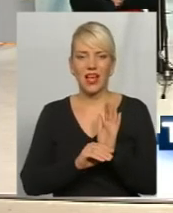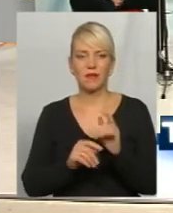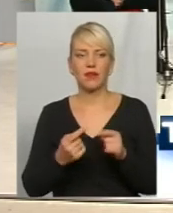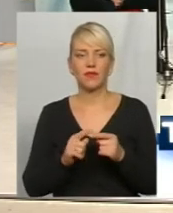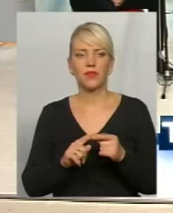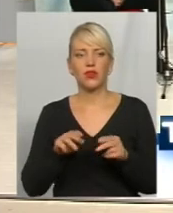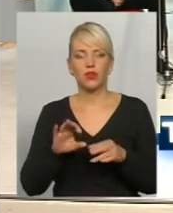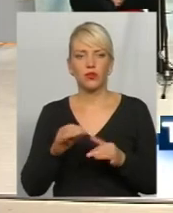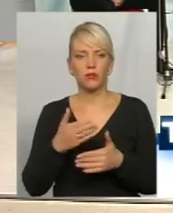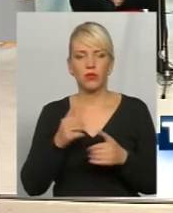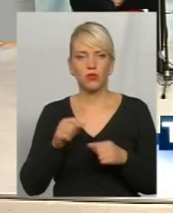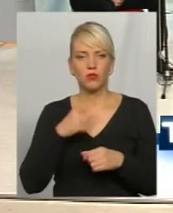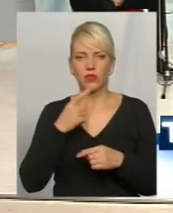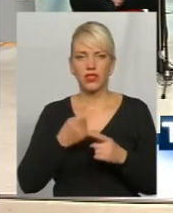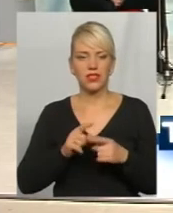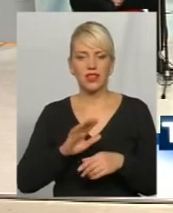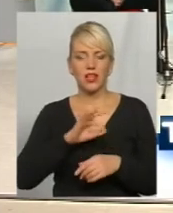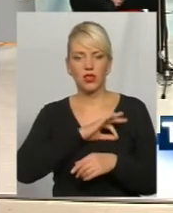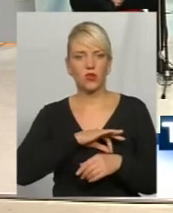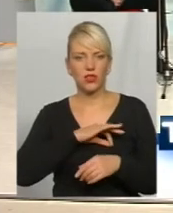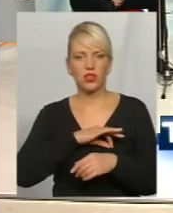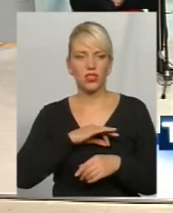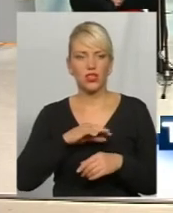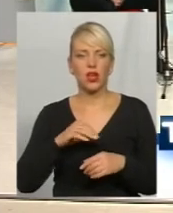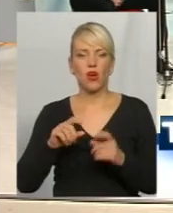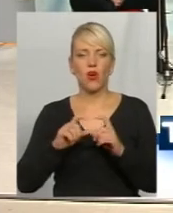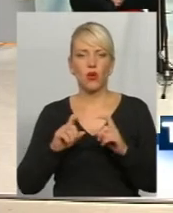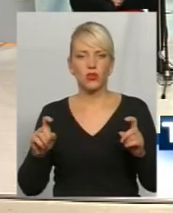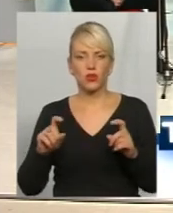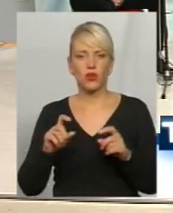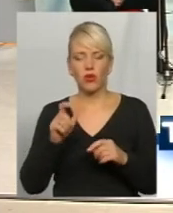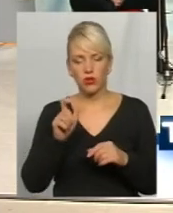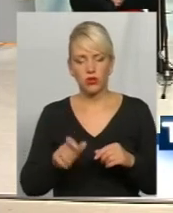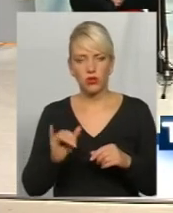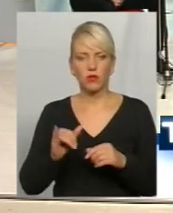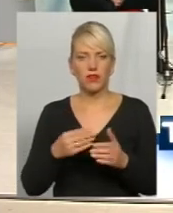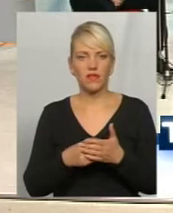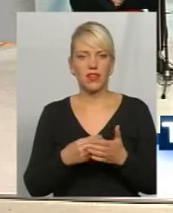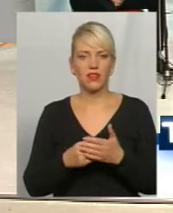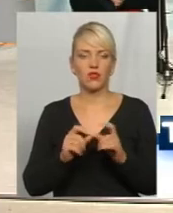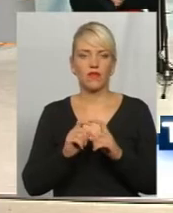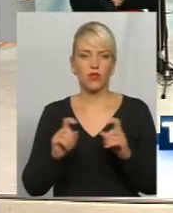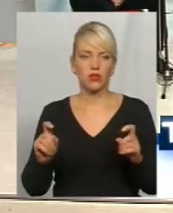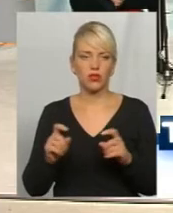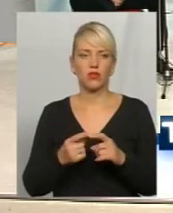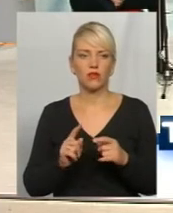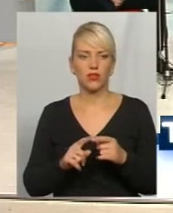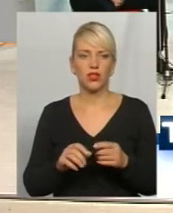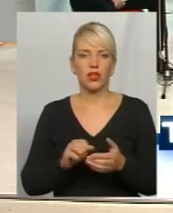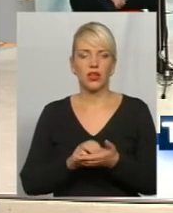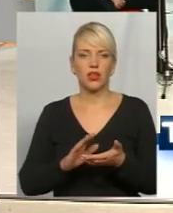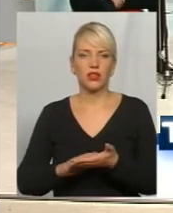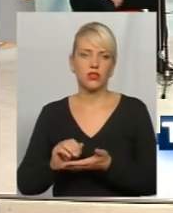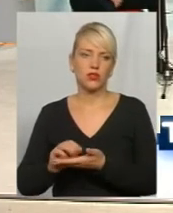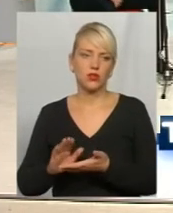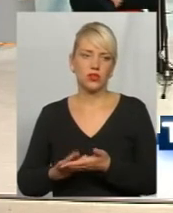Тобто ми можемо говорити, це не юридична особа, фінансова? Це установа. Тобто вони реєструються, не така подвійна